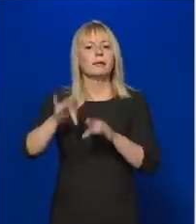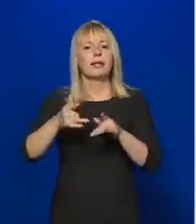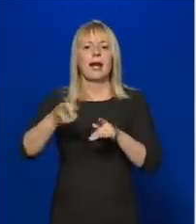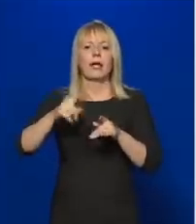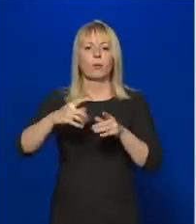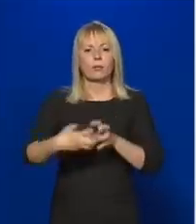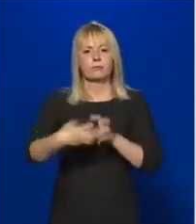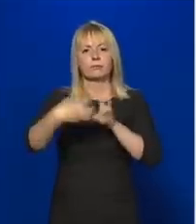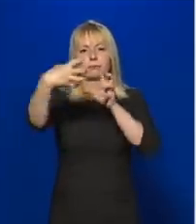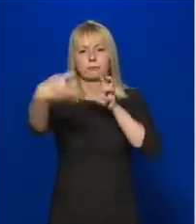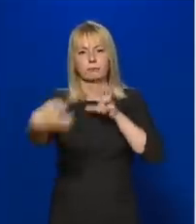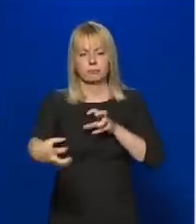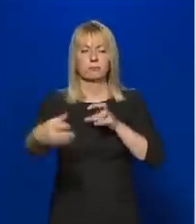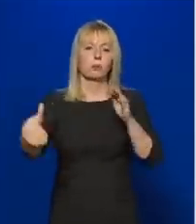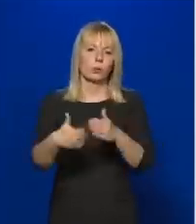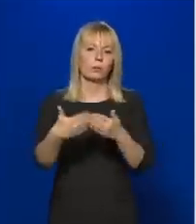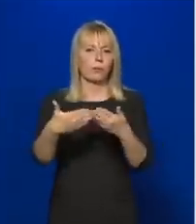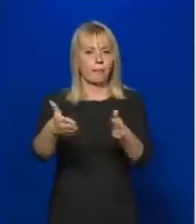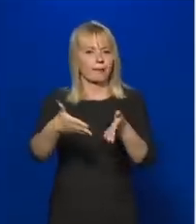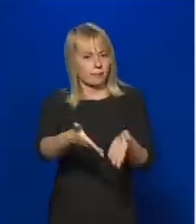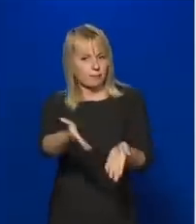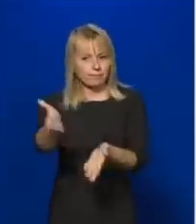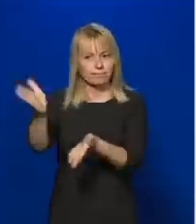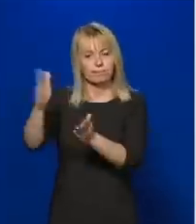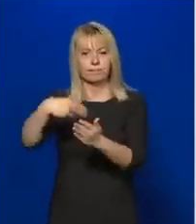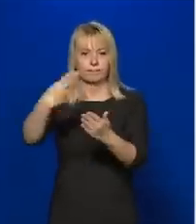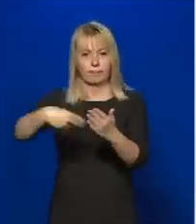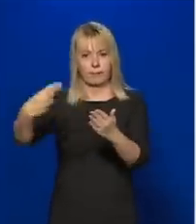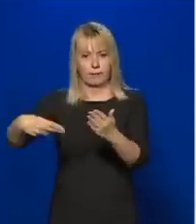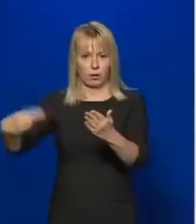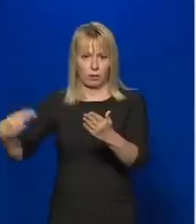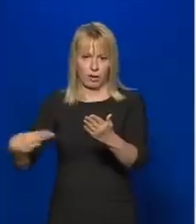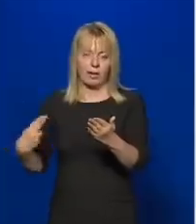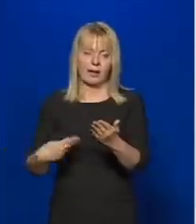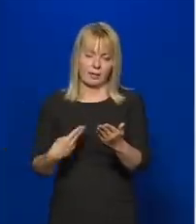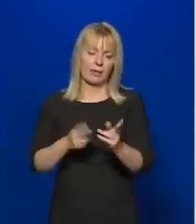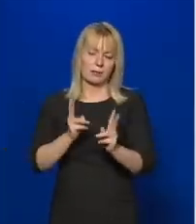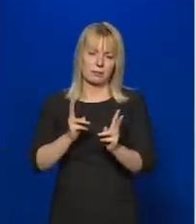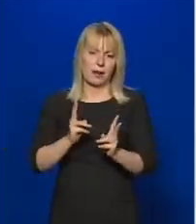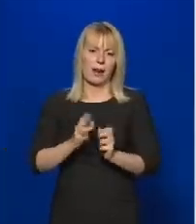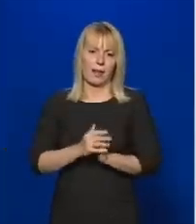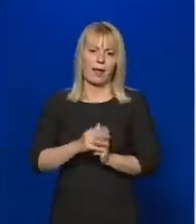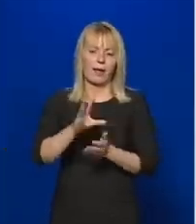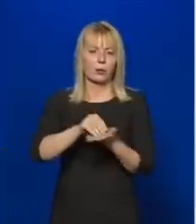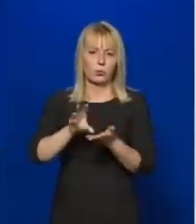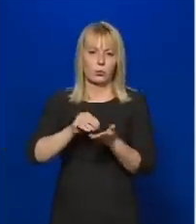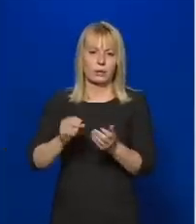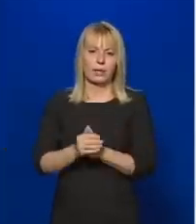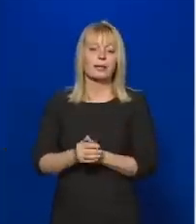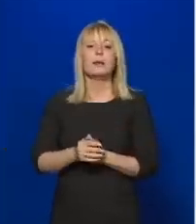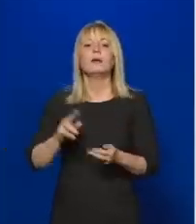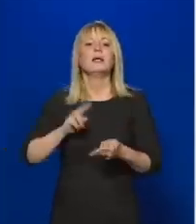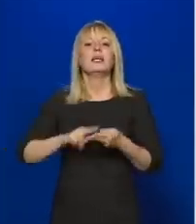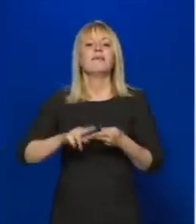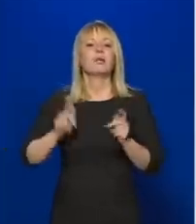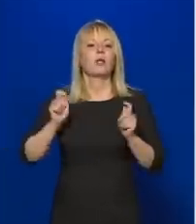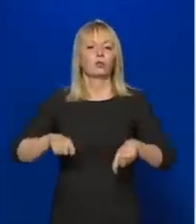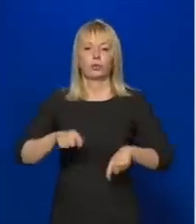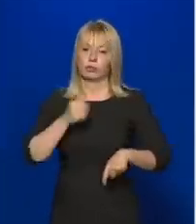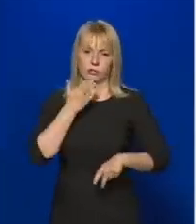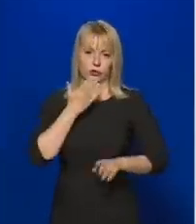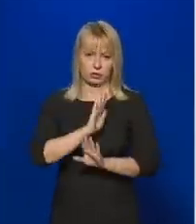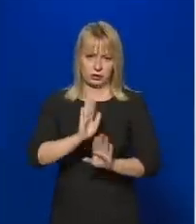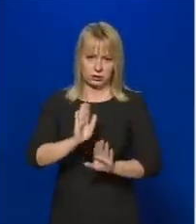újra megnyitja, ha úgy tetszik, meghosszabbítja az Európai Bizottság az aláírásgyűjtés hatály. De itt hivatalos döntés még nincs, de a jelenlegi